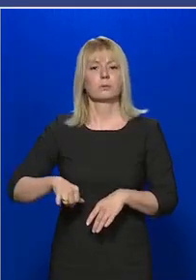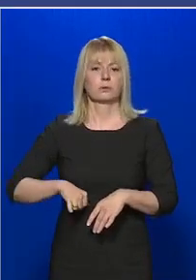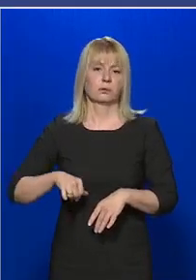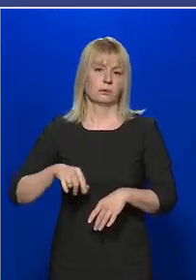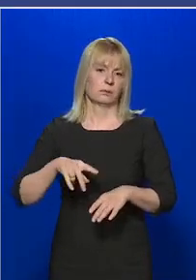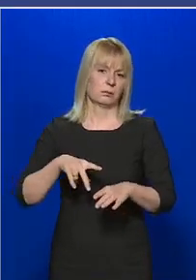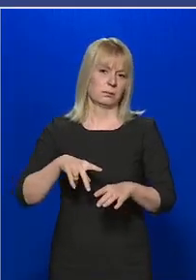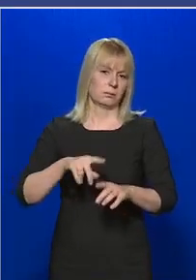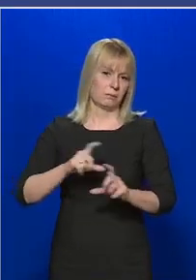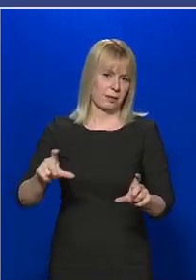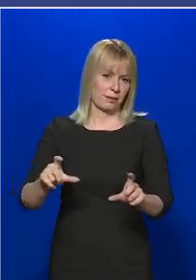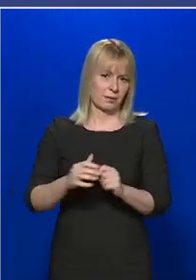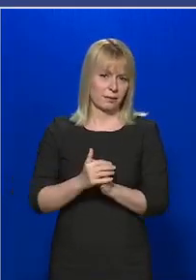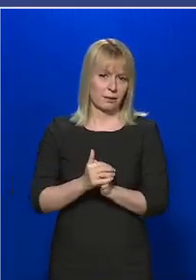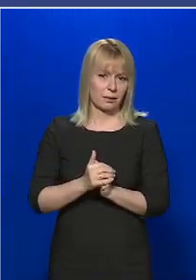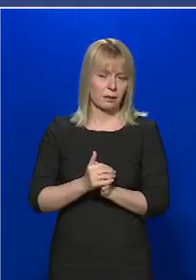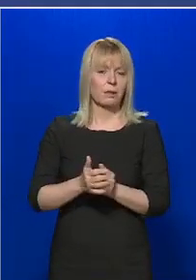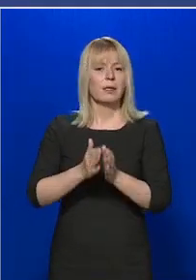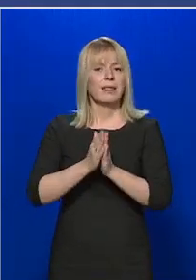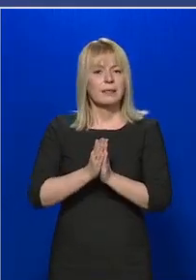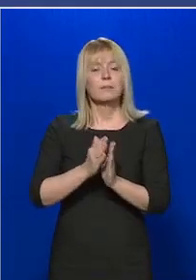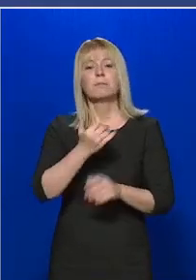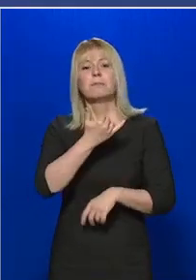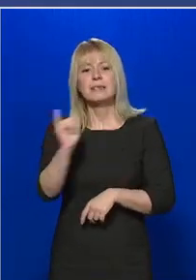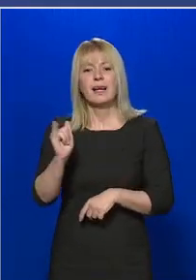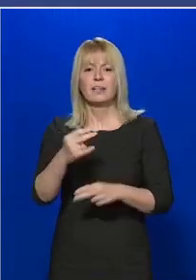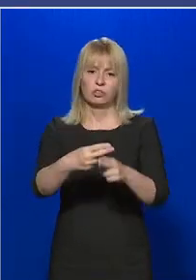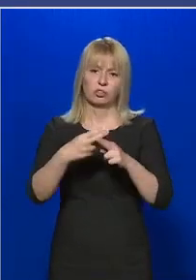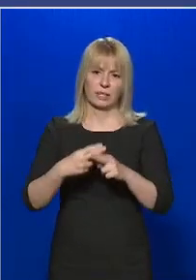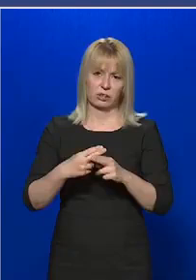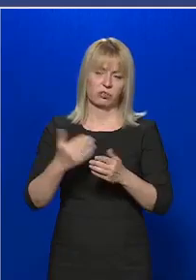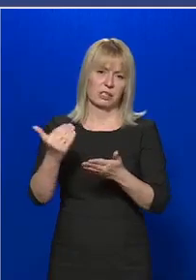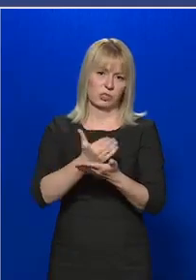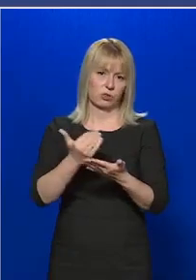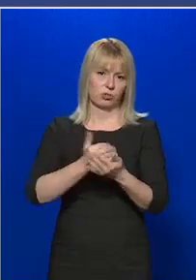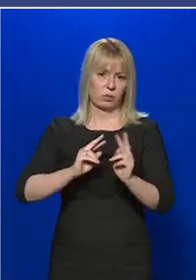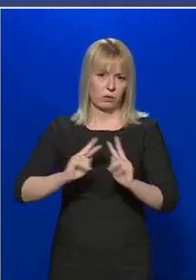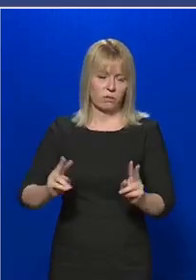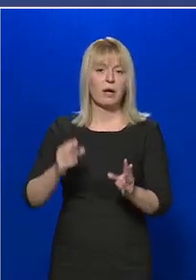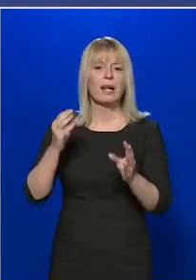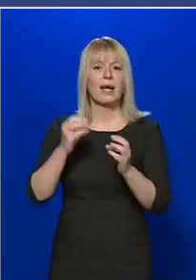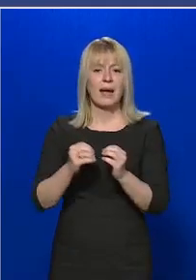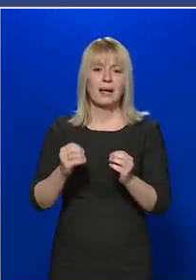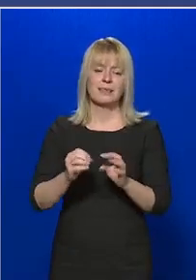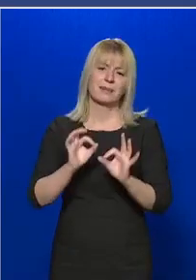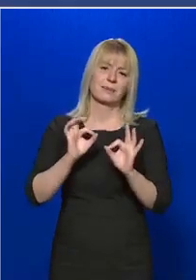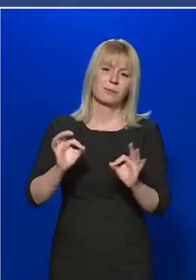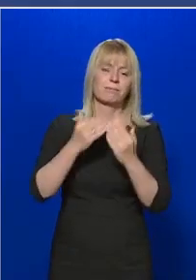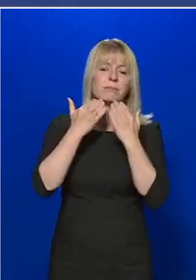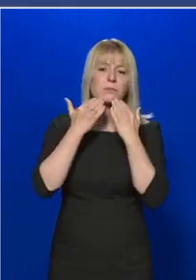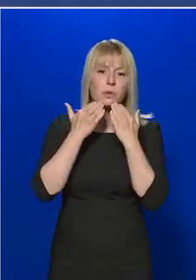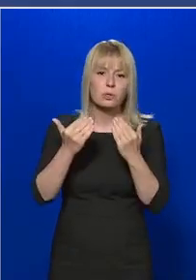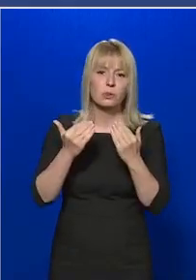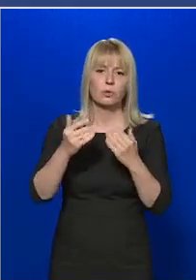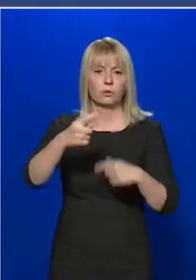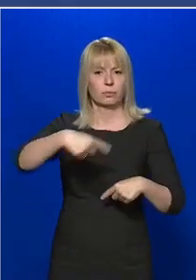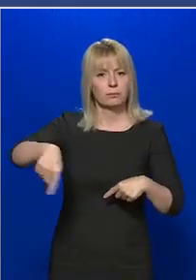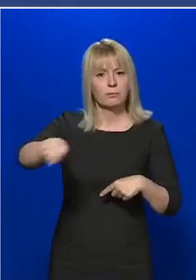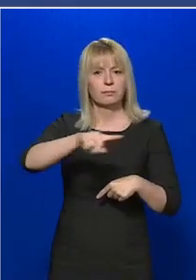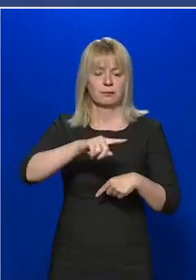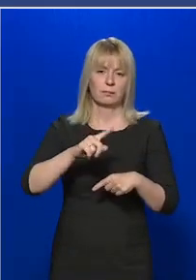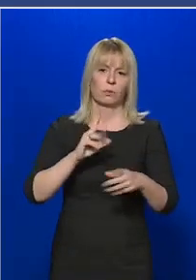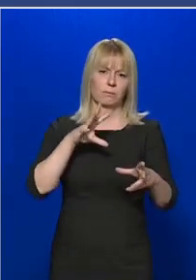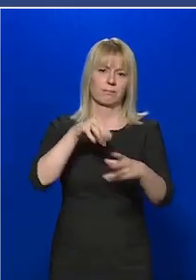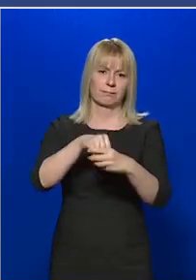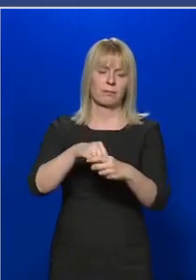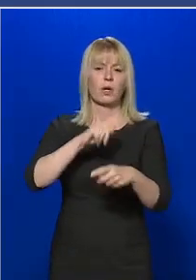Rendkívüli helyzetben mindenkinek a segítségére szükségünk van, ezért üdvözöljük és köszönjük az ő jelenlétüket,